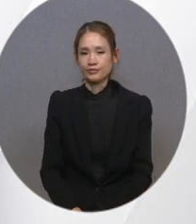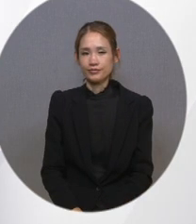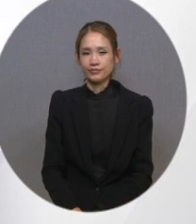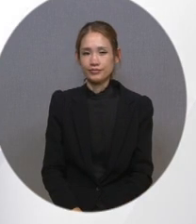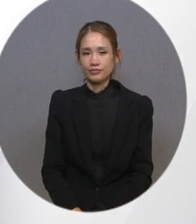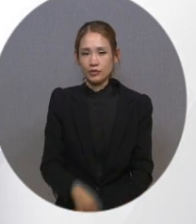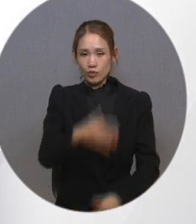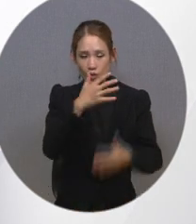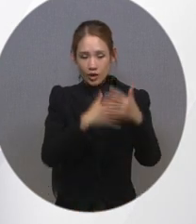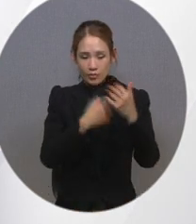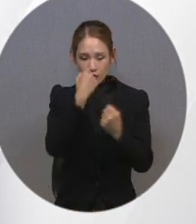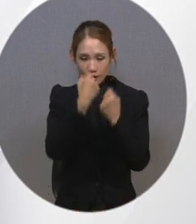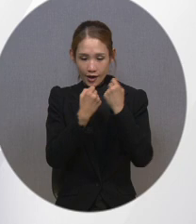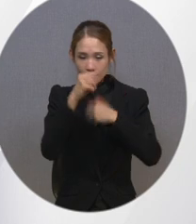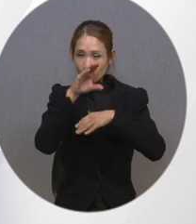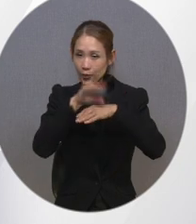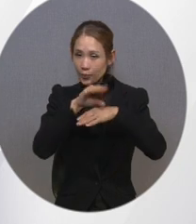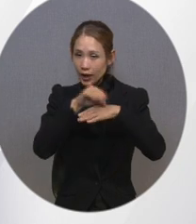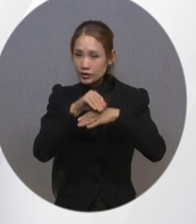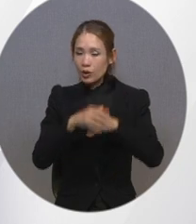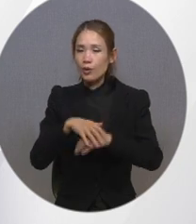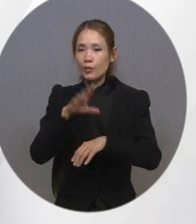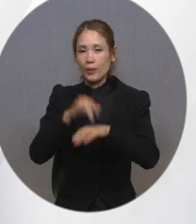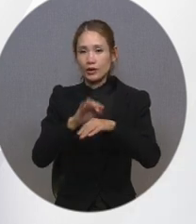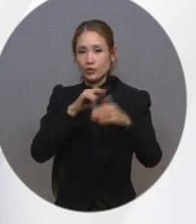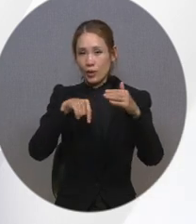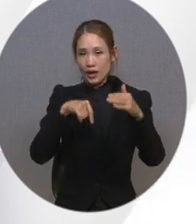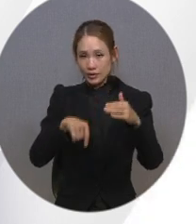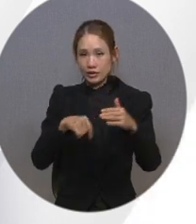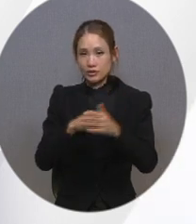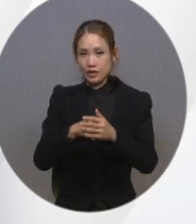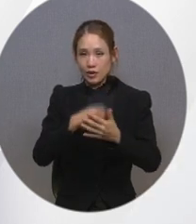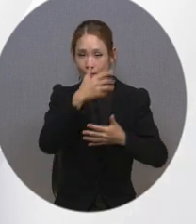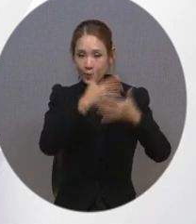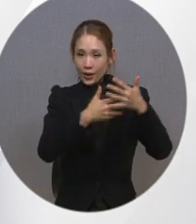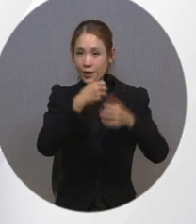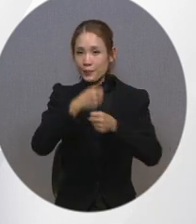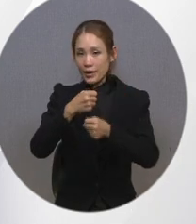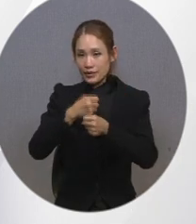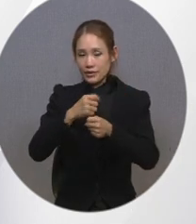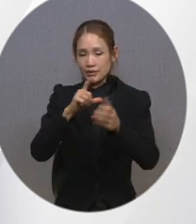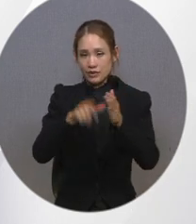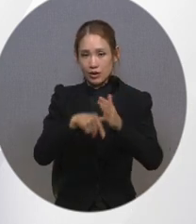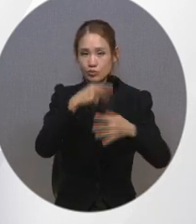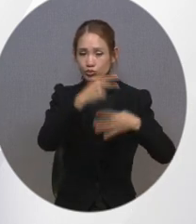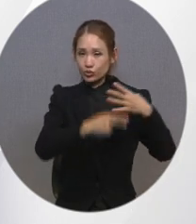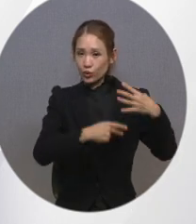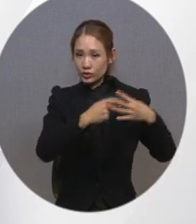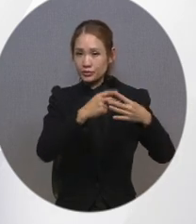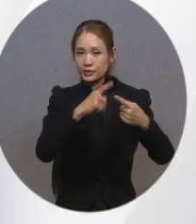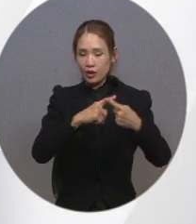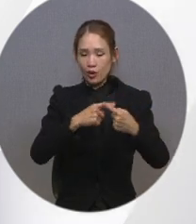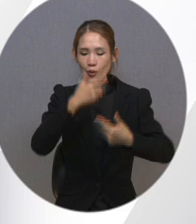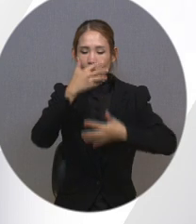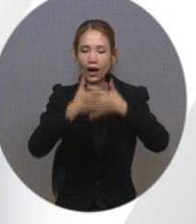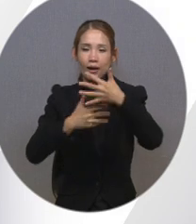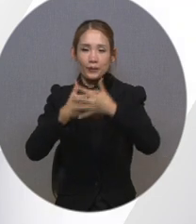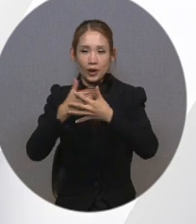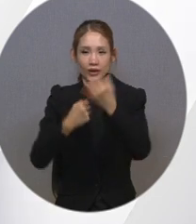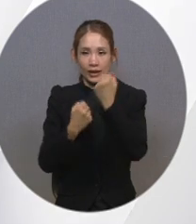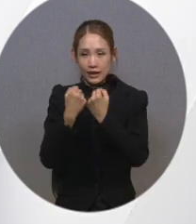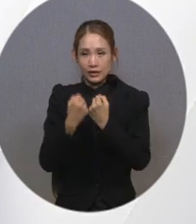화면 해설 방송은 방송사에서 화면 해설 방송을 편성했을 시 프로그램에 대한 화면을 해설해 주는